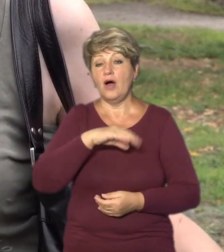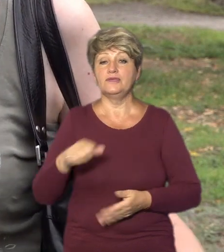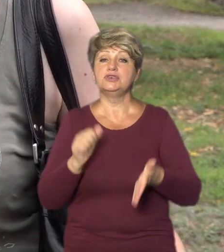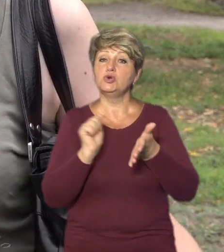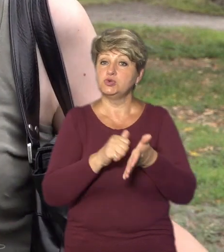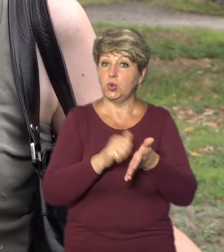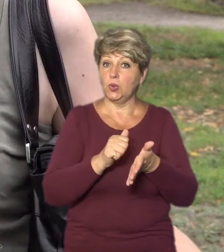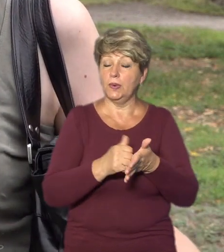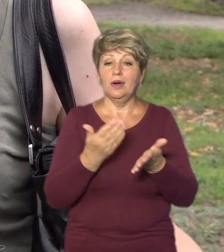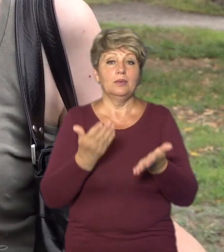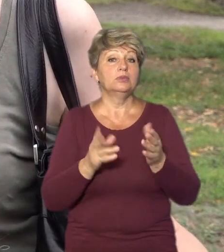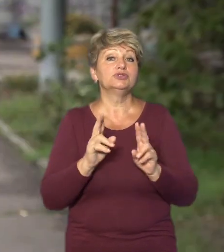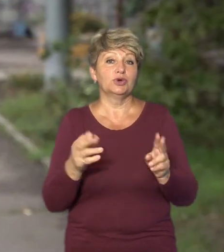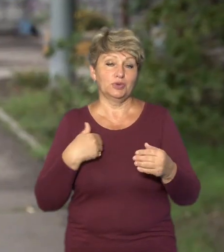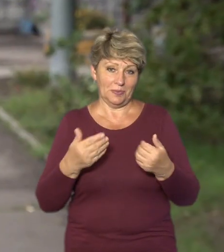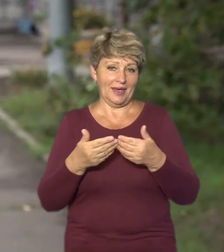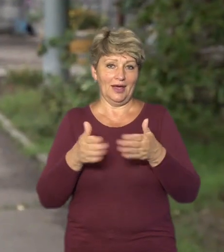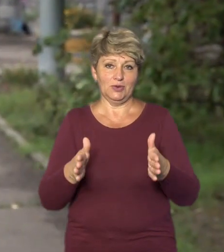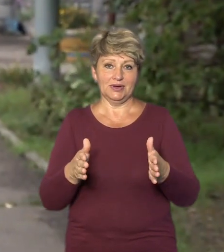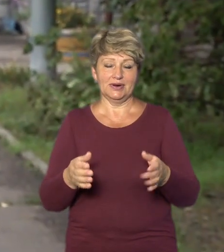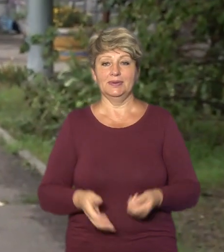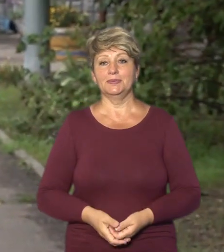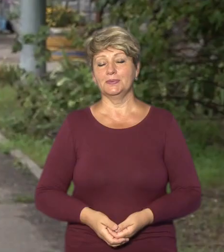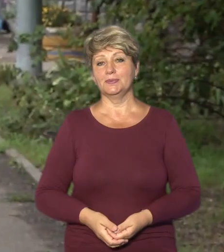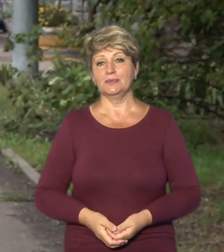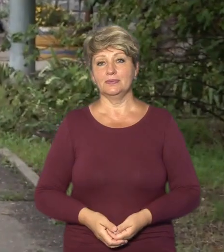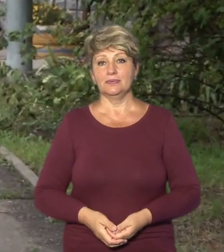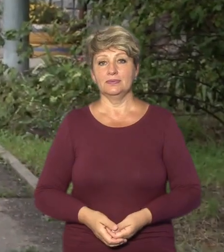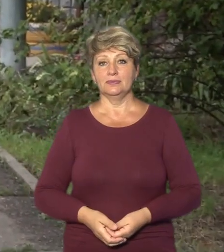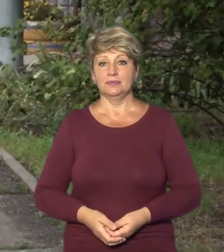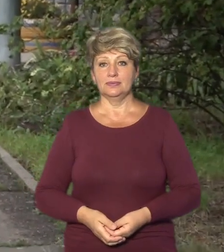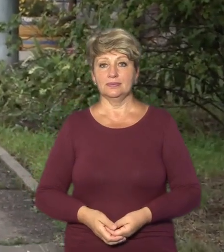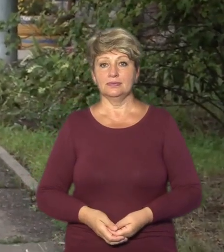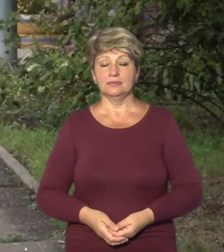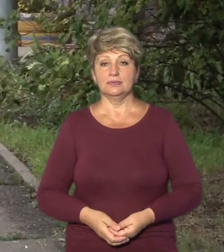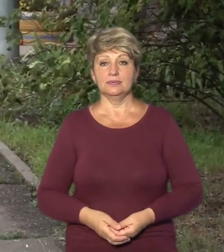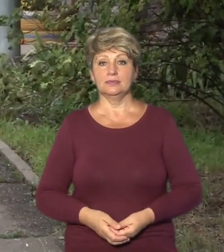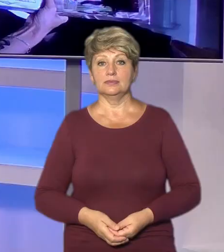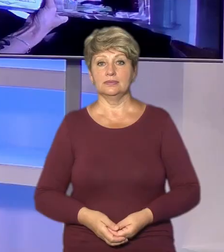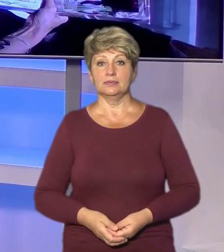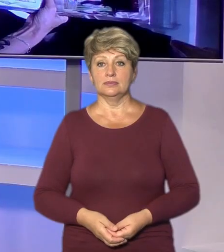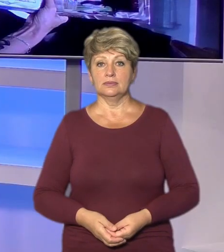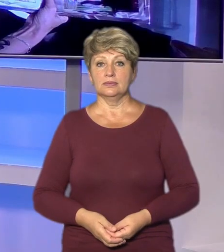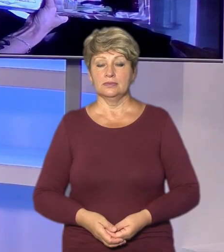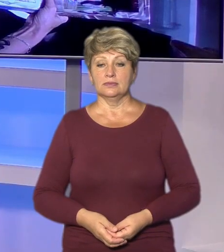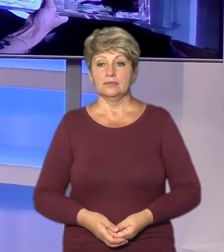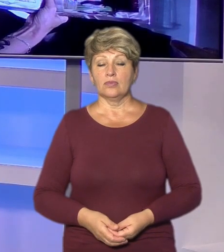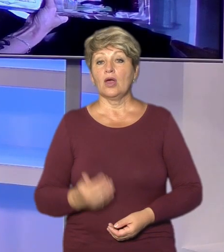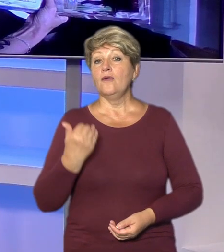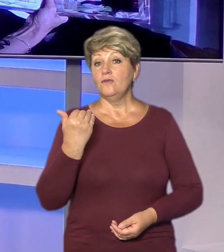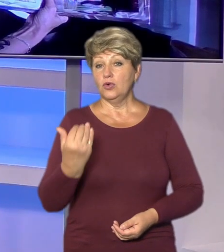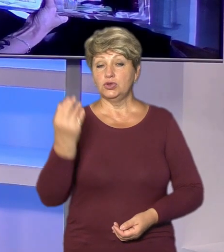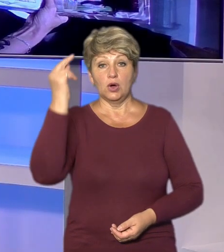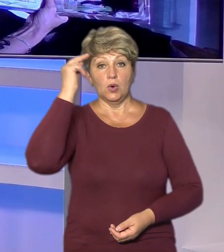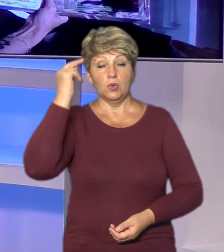стукаю, може хто відкриє. Марія Гаврилян, Максим Шевченко, новини на Суспільному, Черкаси. Вона вчиться